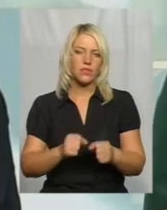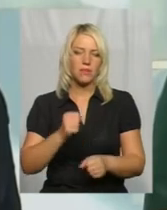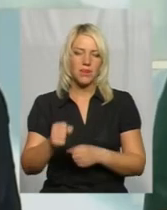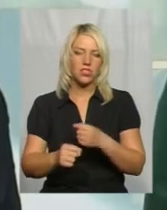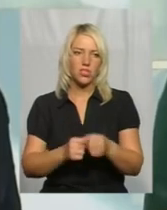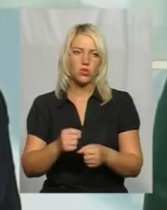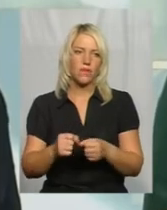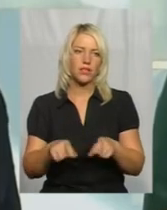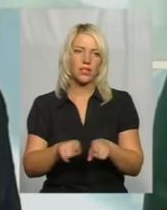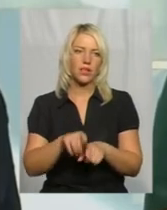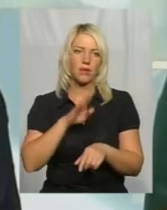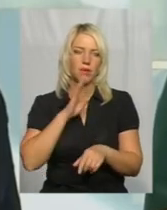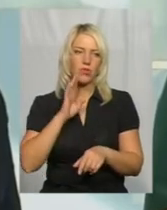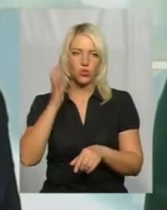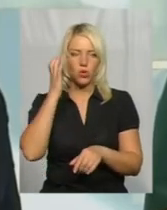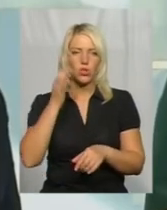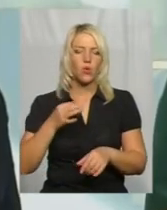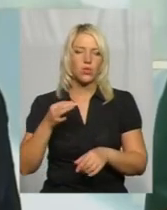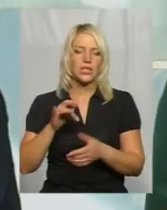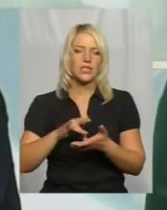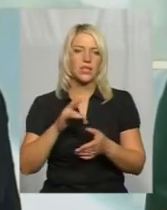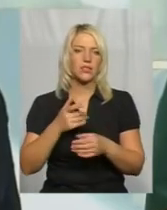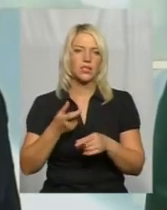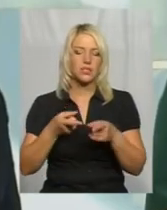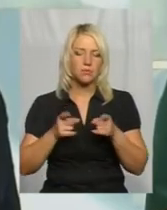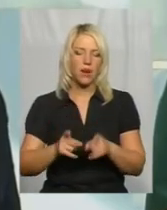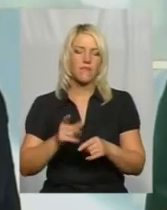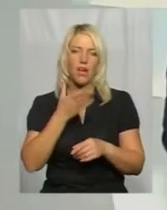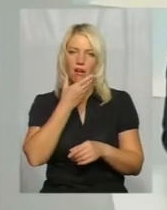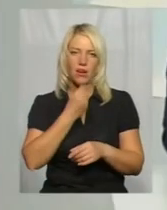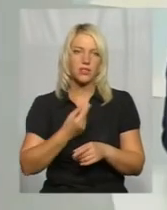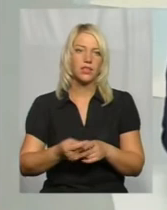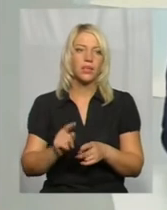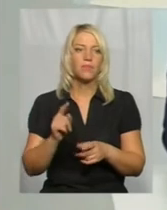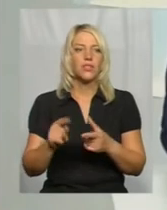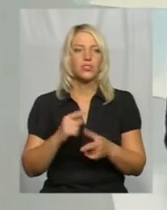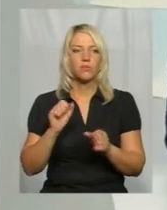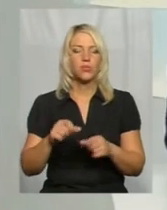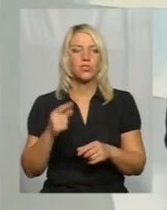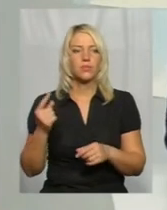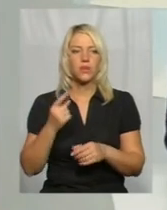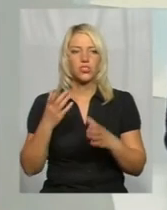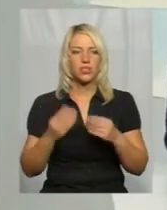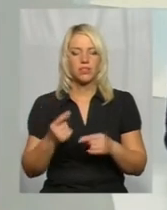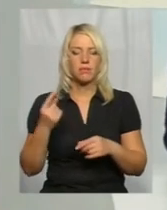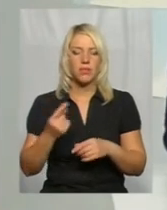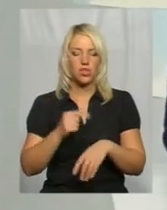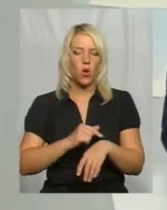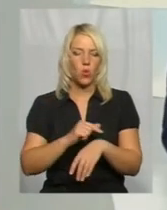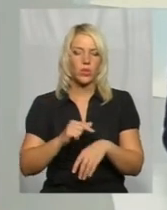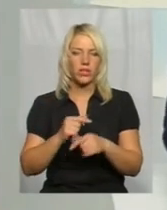в такі центри. Чорно-Оспільський центр, справді, дуже гарний. А скажіть, будь ласка, чи можна з перших днів, чи можливо навіть з перших годин,